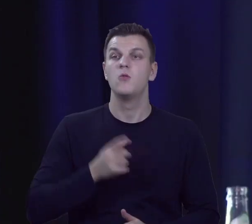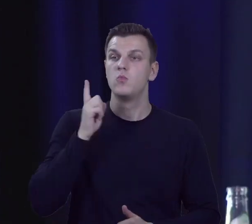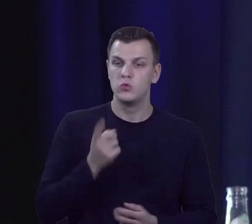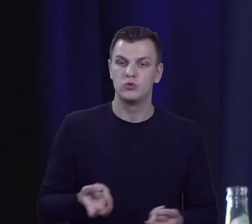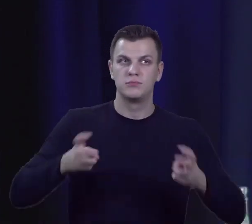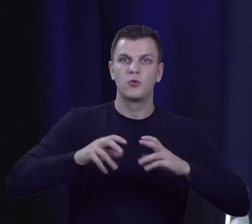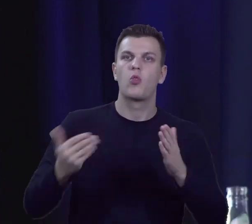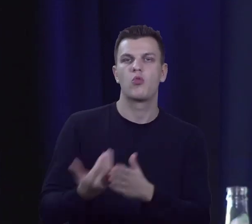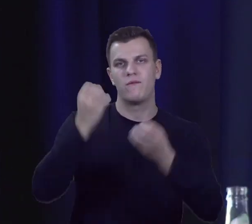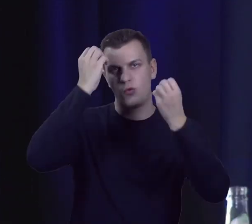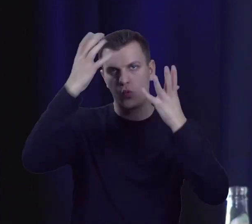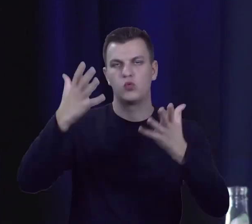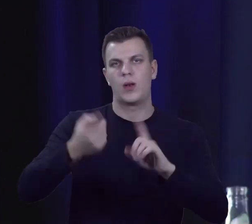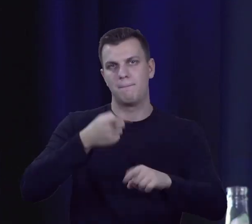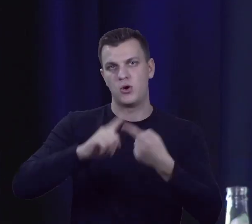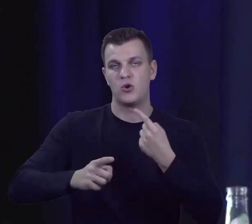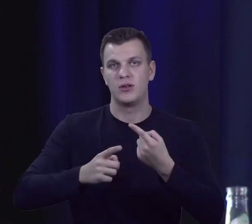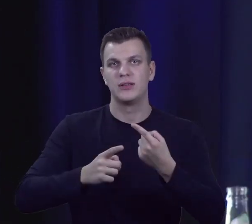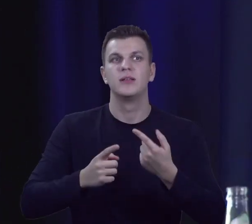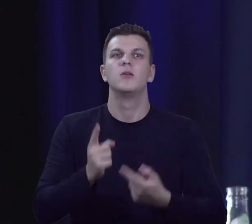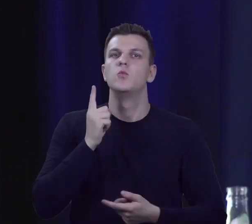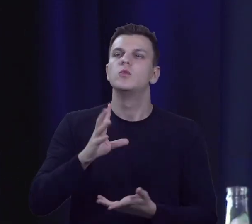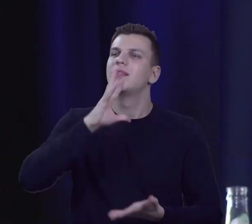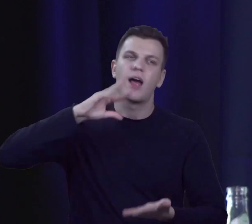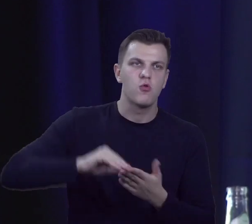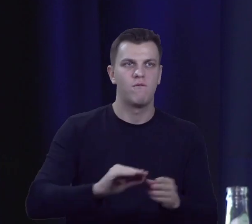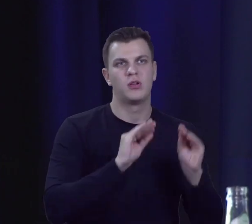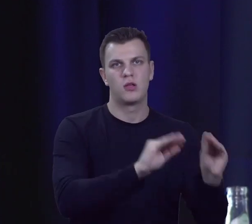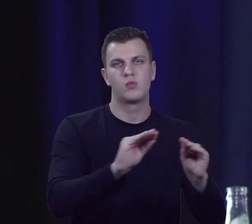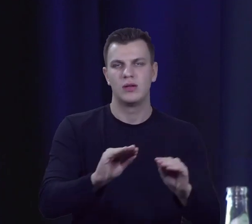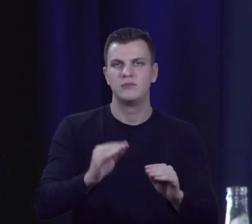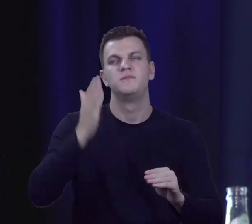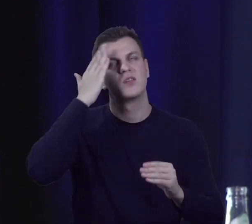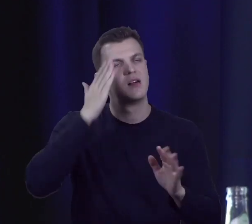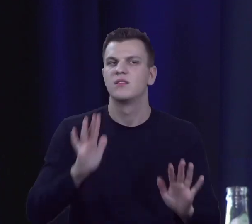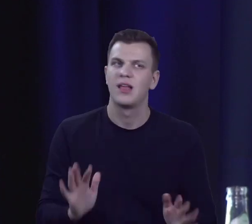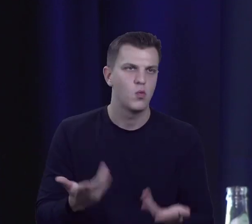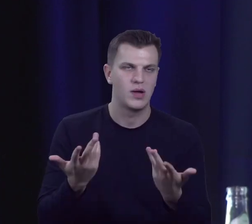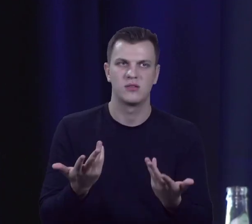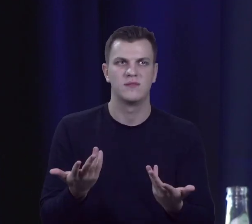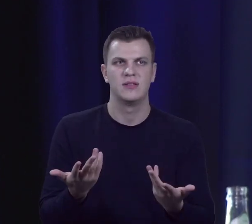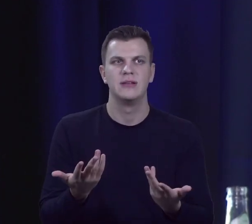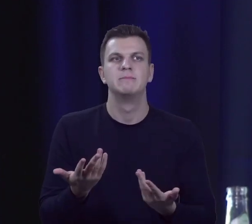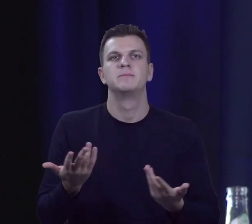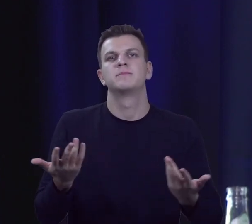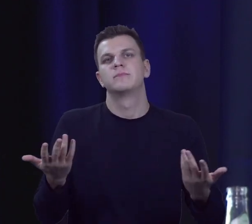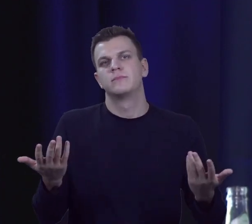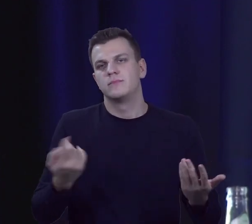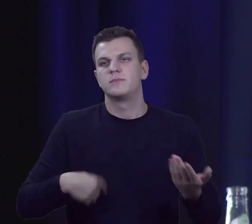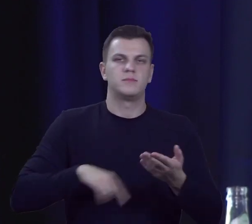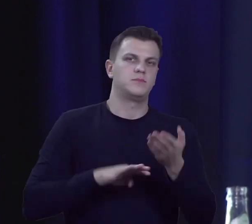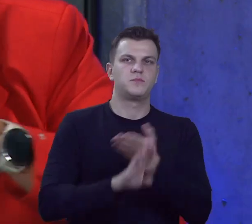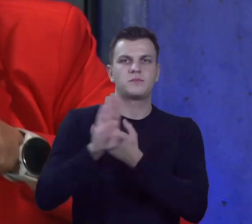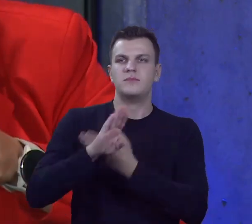kulturę polityczną i na nowo edukować. To nie jest łatwe, oczywiście. nie idziemy, bo przecież różne reprezentujemy samorządy, te